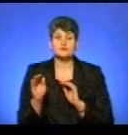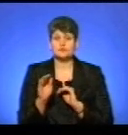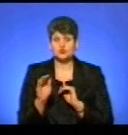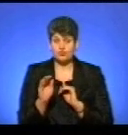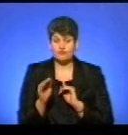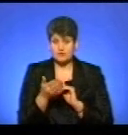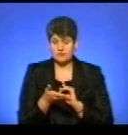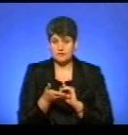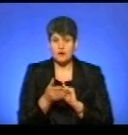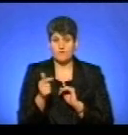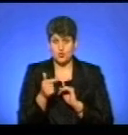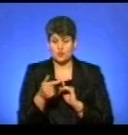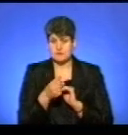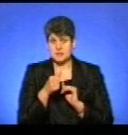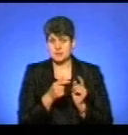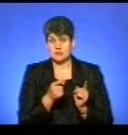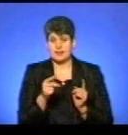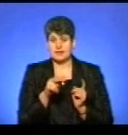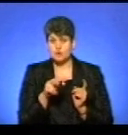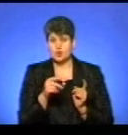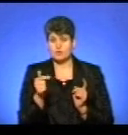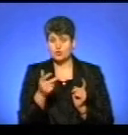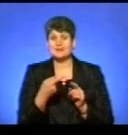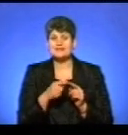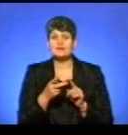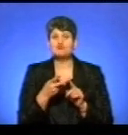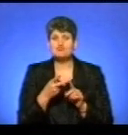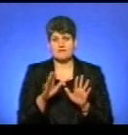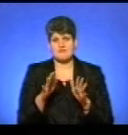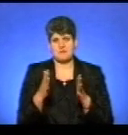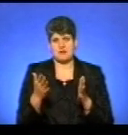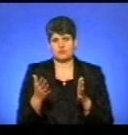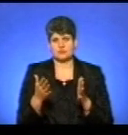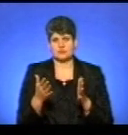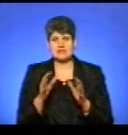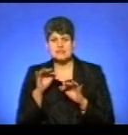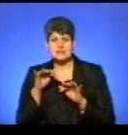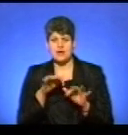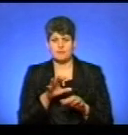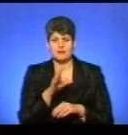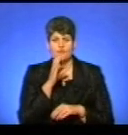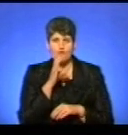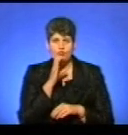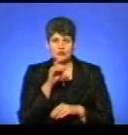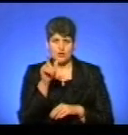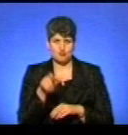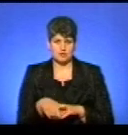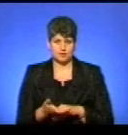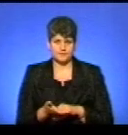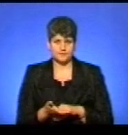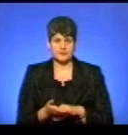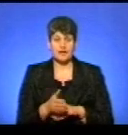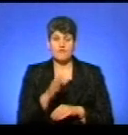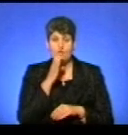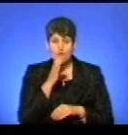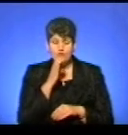вже тепер все в грудні місяці, фактично листопад, грудень, це є другий випадок нападу вовка на людину. Наш вовки, як і більшість,